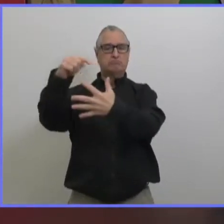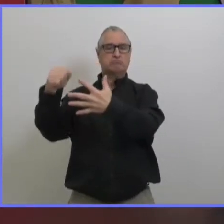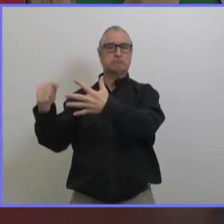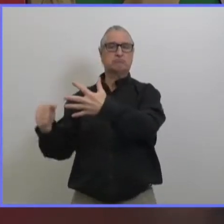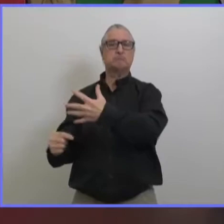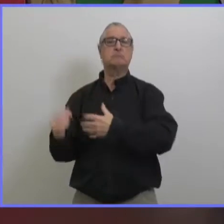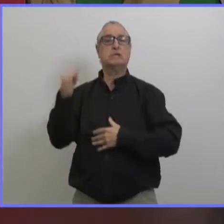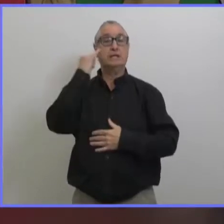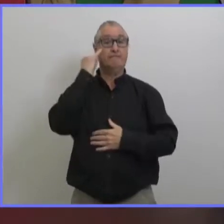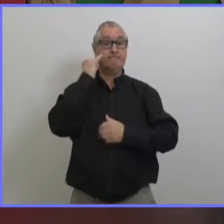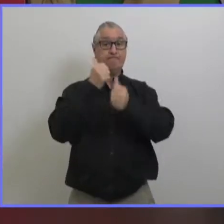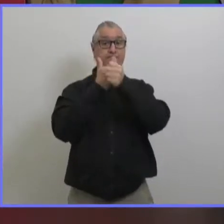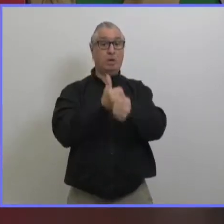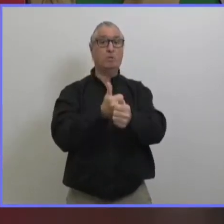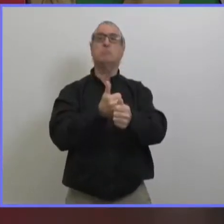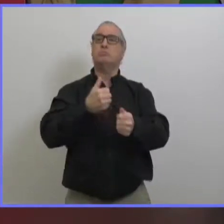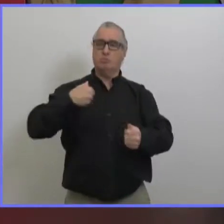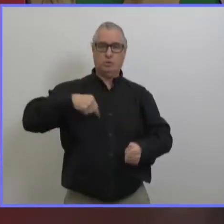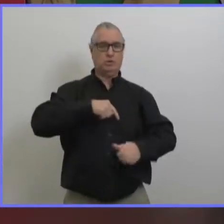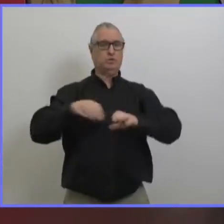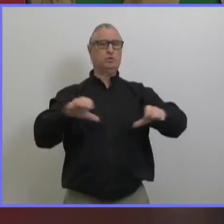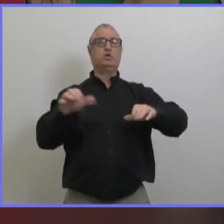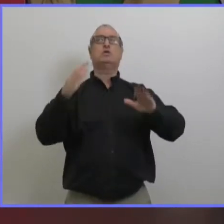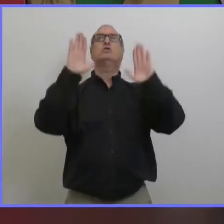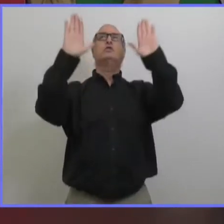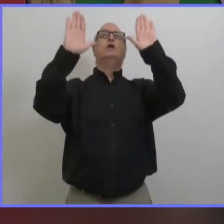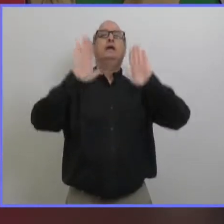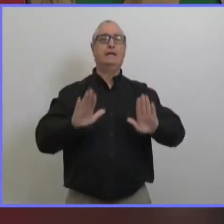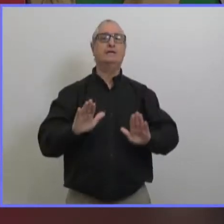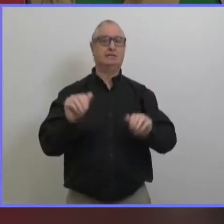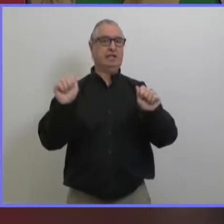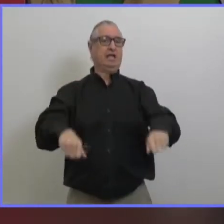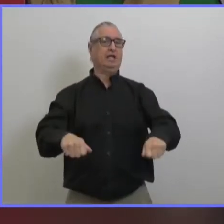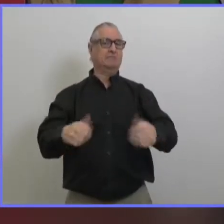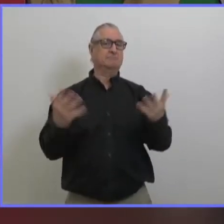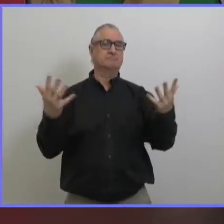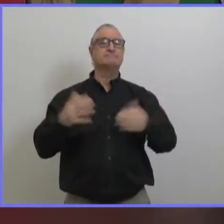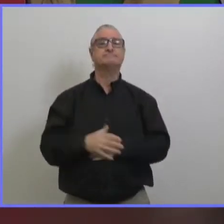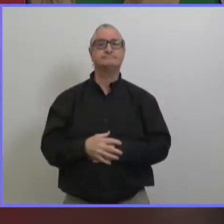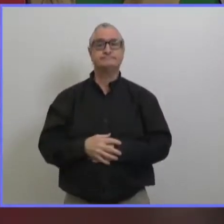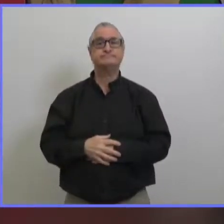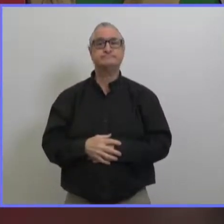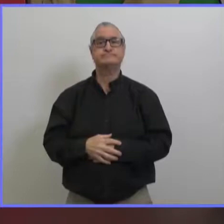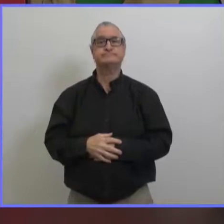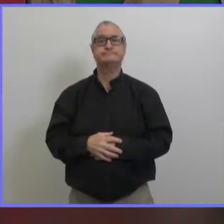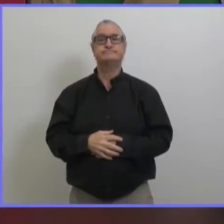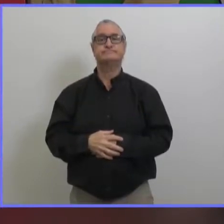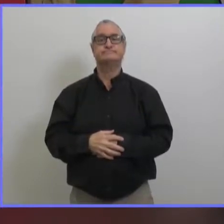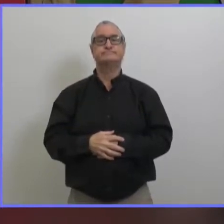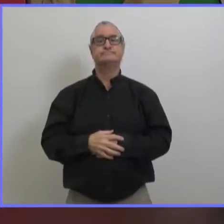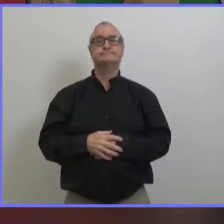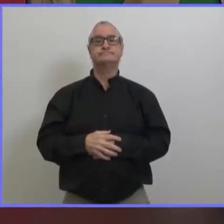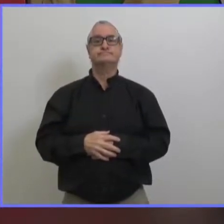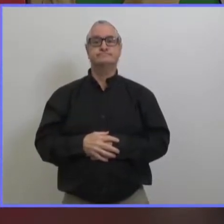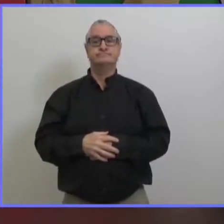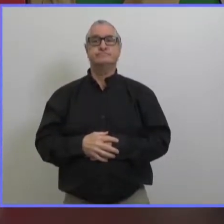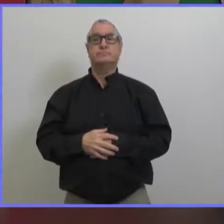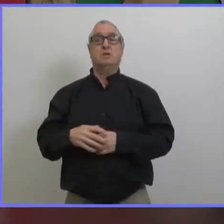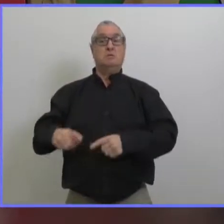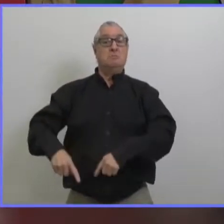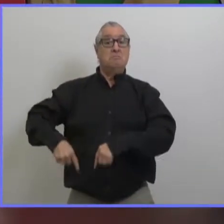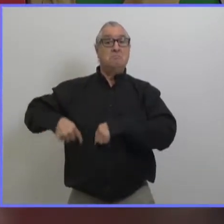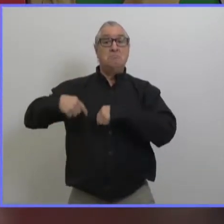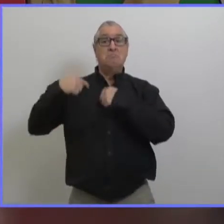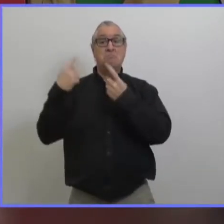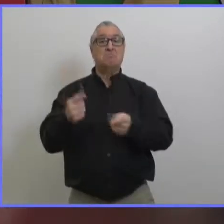manitoba nous